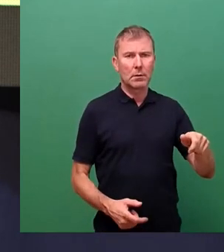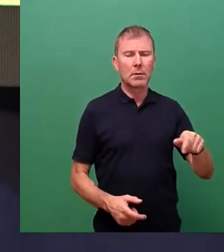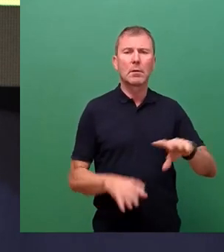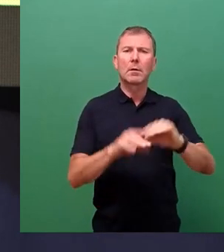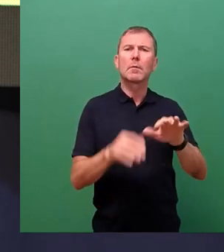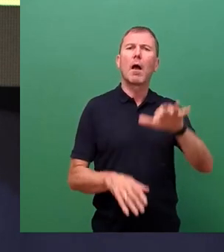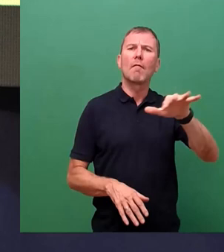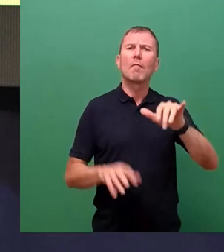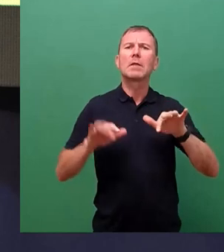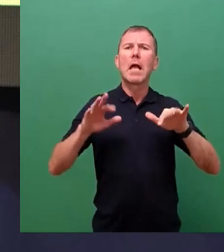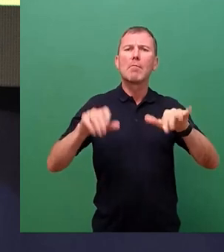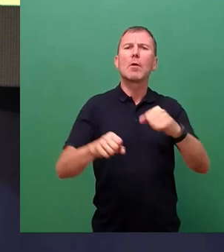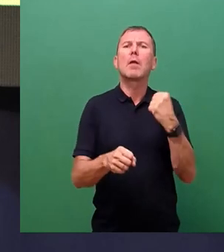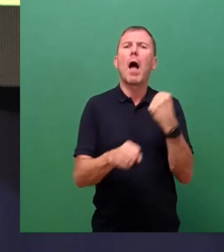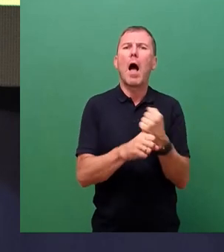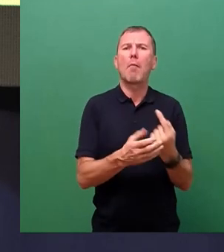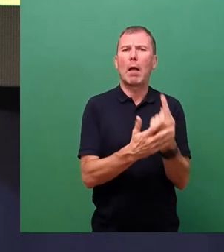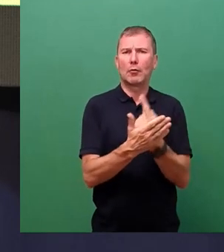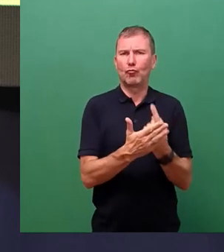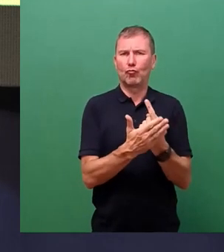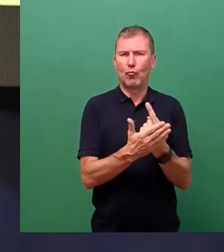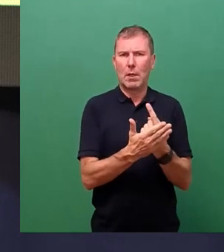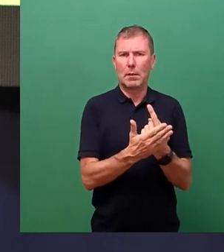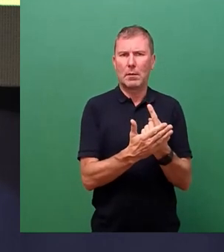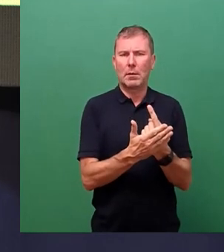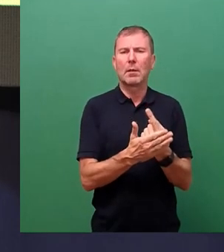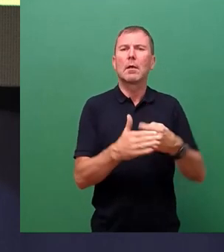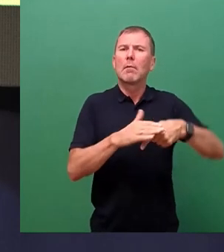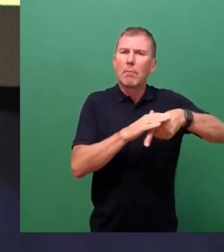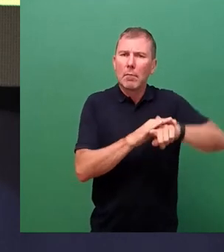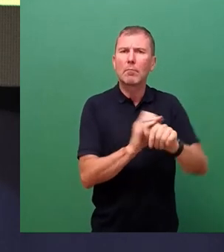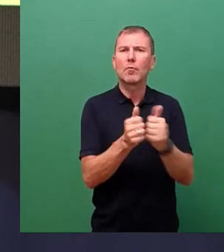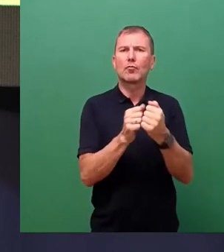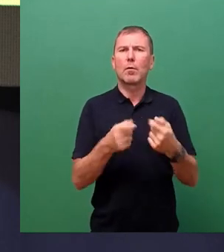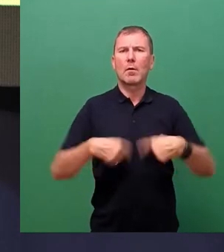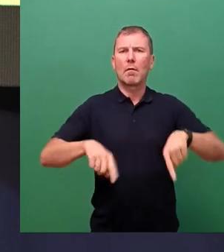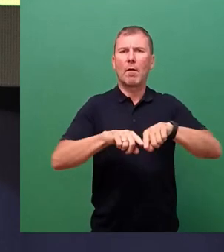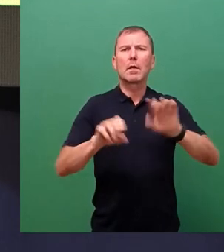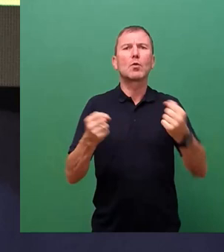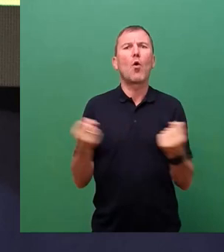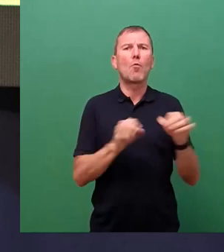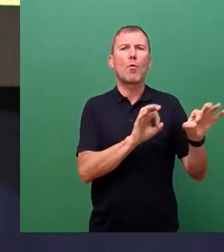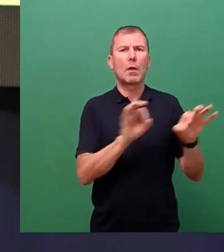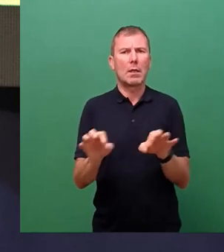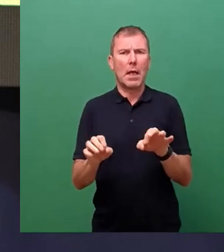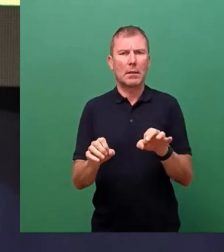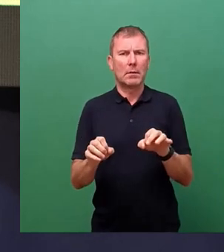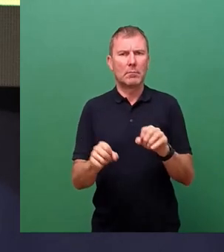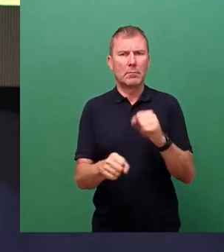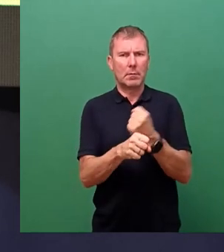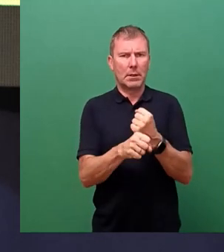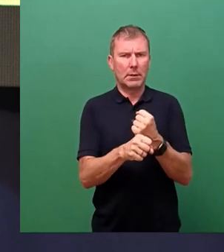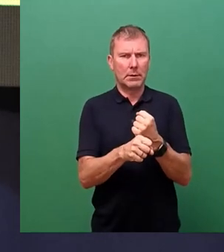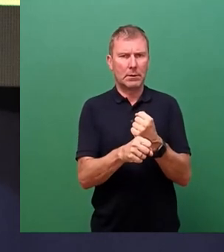Arbeitsstunden im Sportverein als ÜbungsleiterInnen tätig und sichern damit das